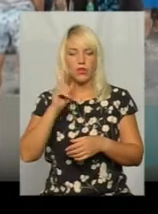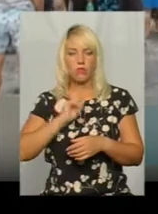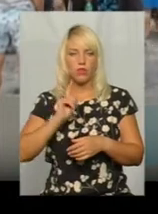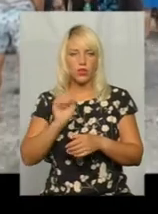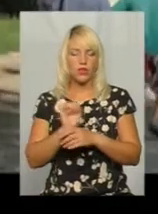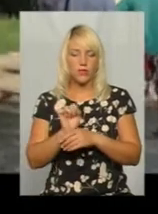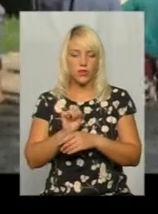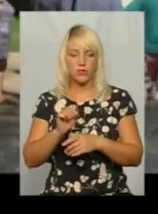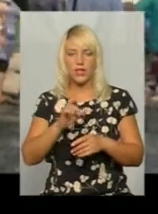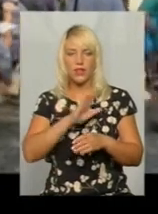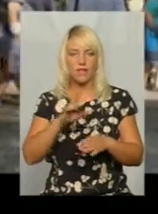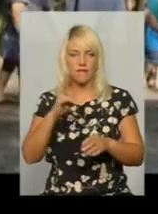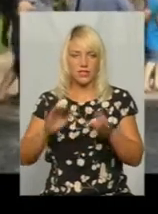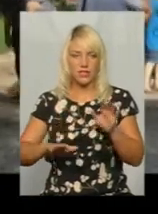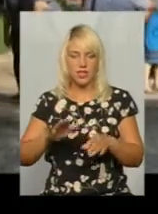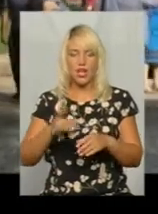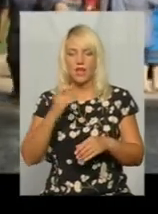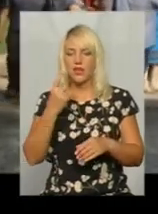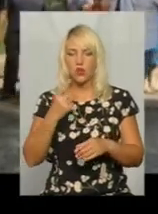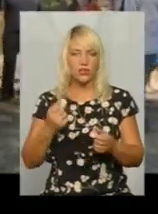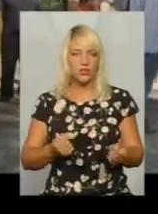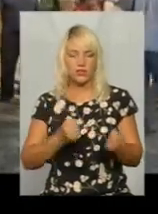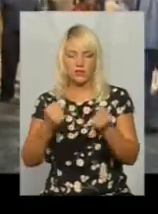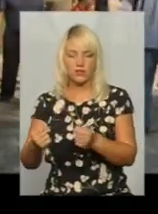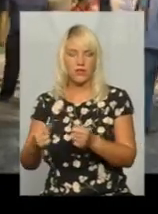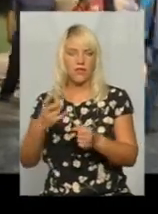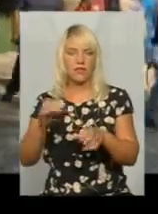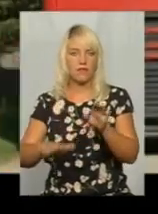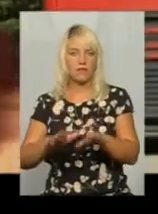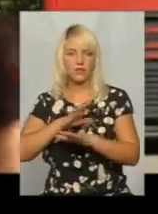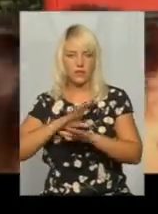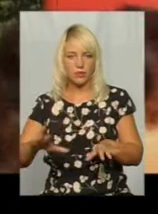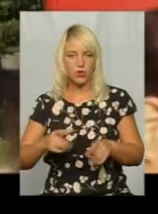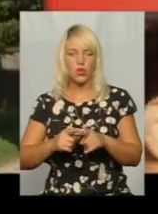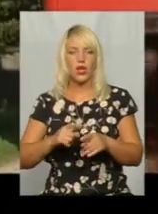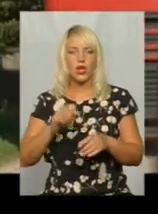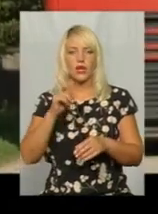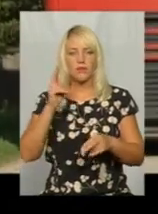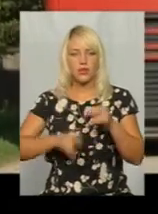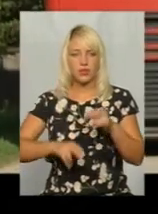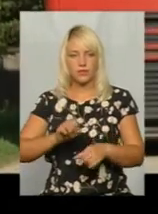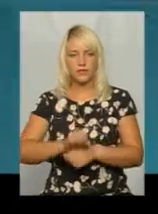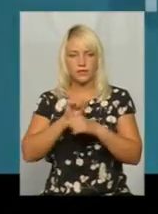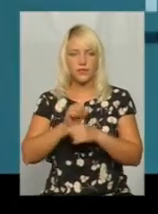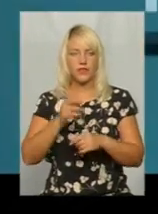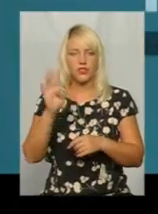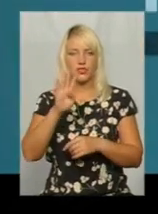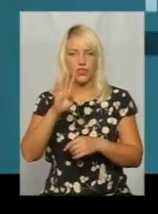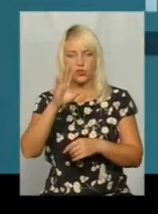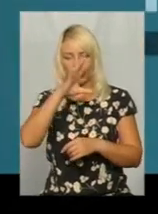заїдуть, зважуться». Жоден з водіїв на вагу так і не заїхав. Розблокували дорогу селяни 7 серпня о 4-й годині ночі.